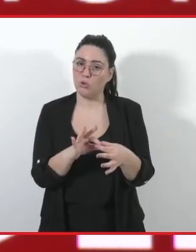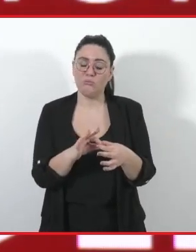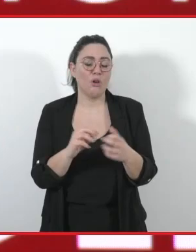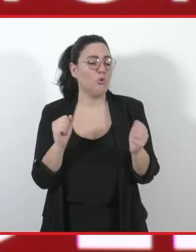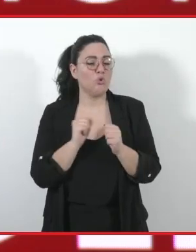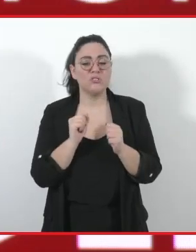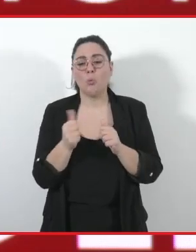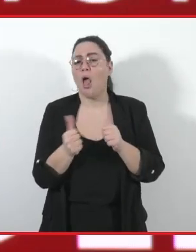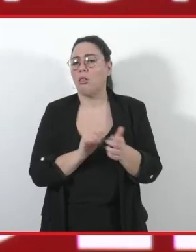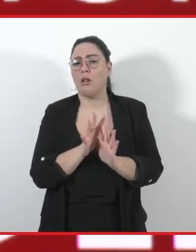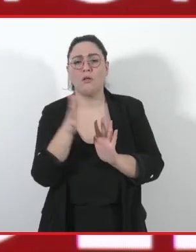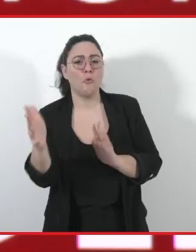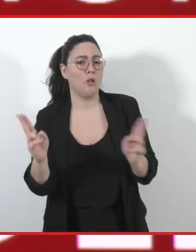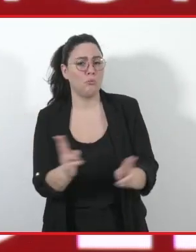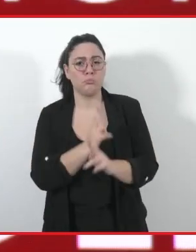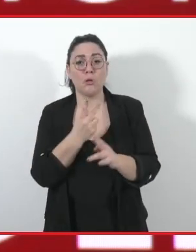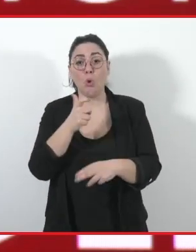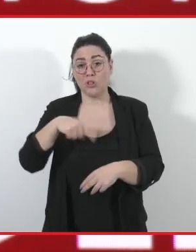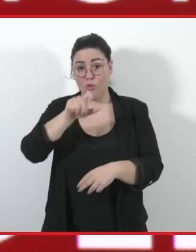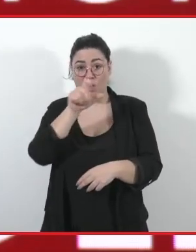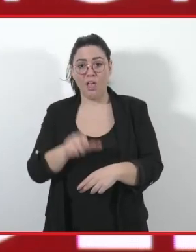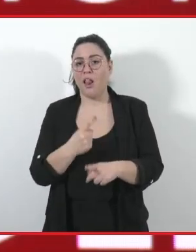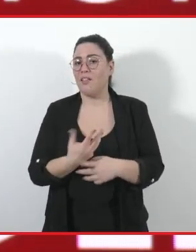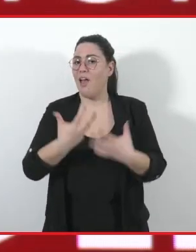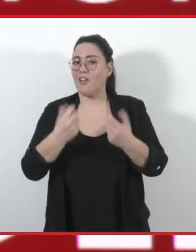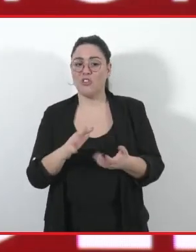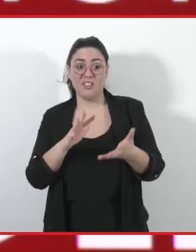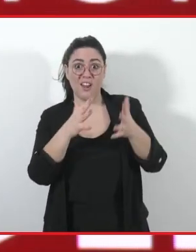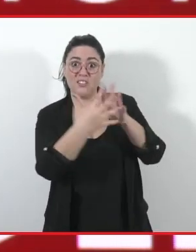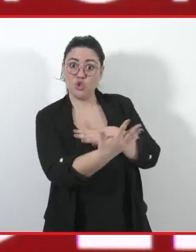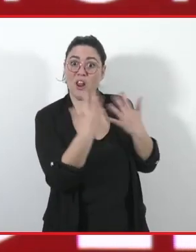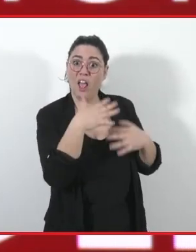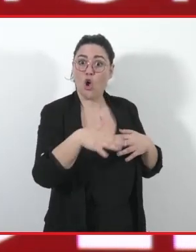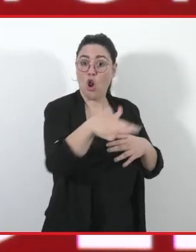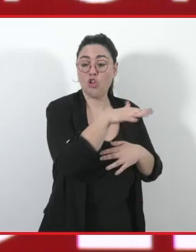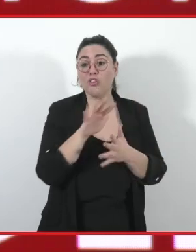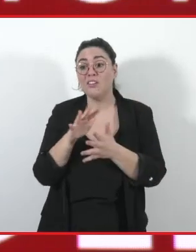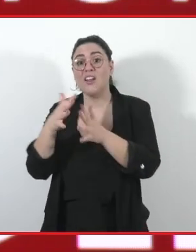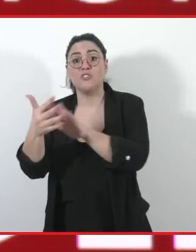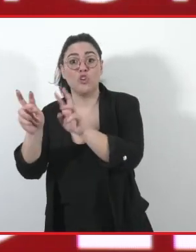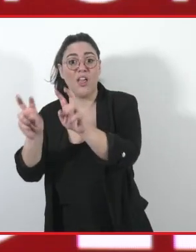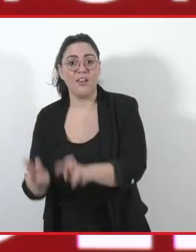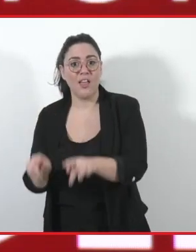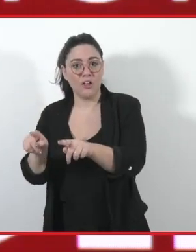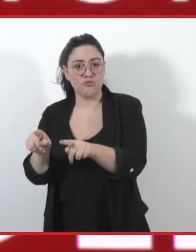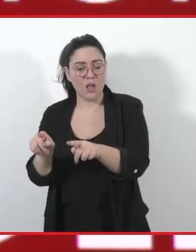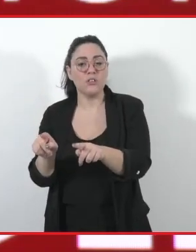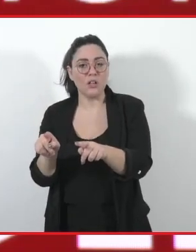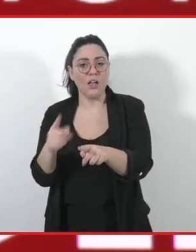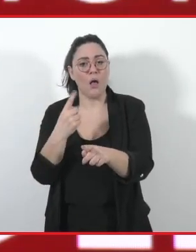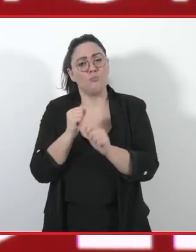Paese, quello della transizione ecologica e della transizione energetica è anche una questione di competitività.